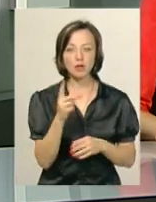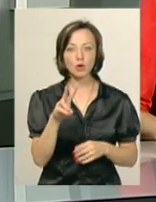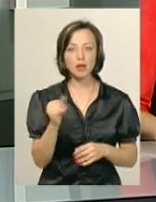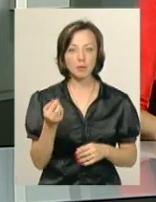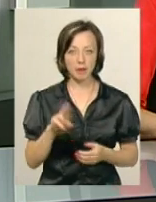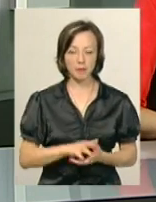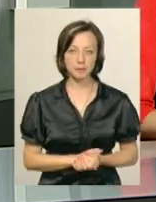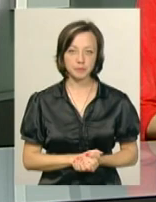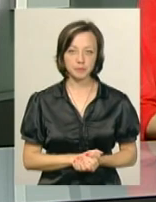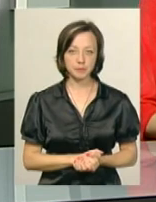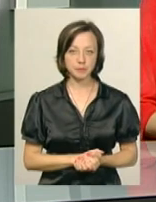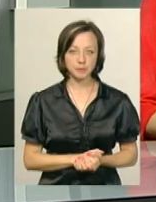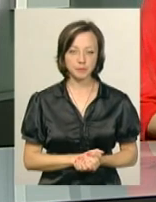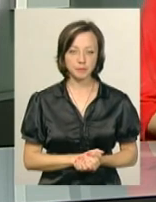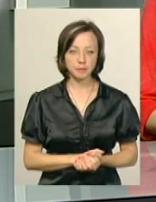липня.